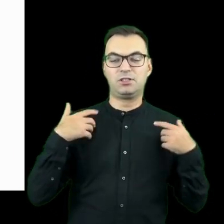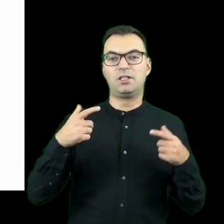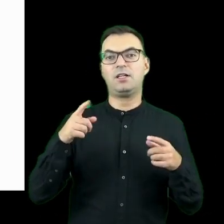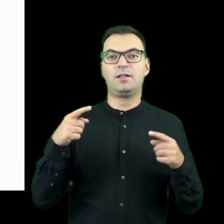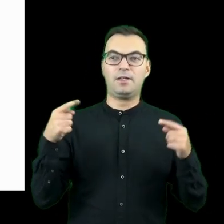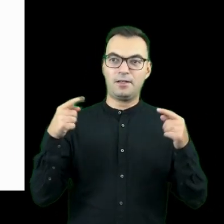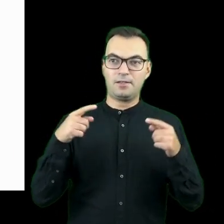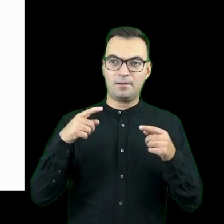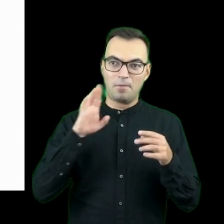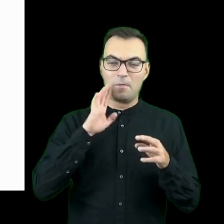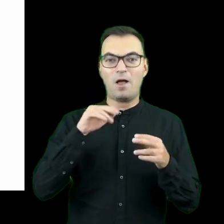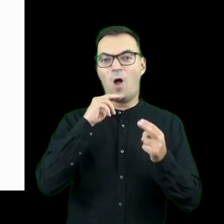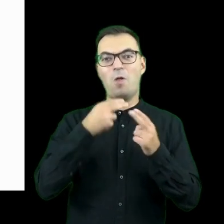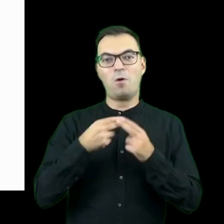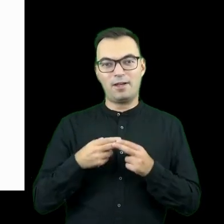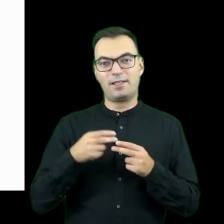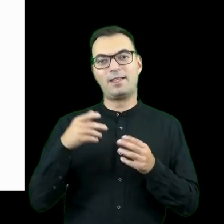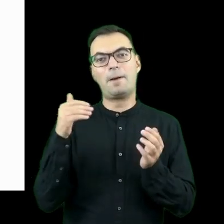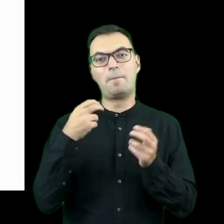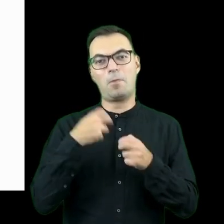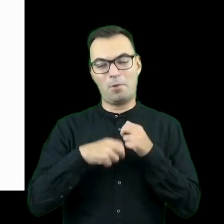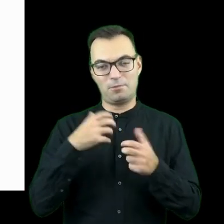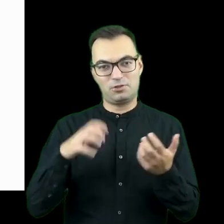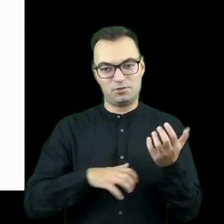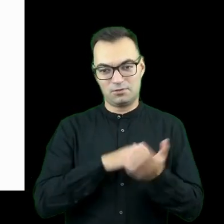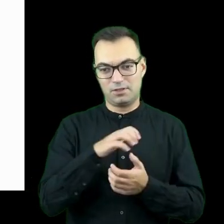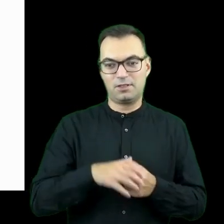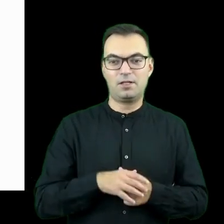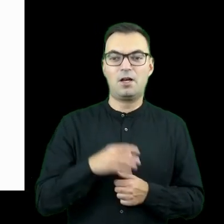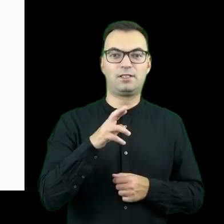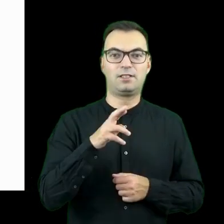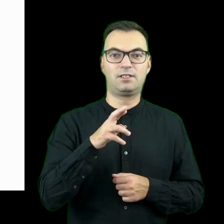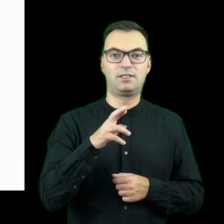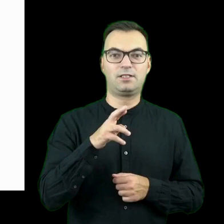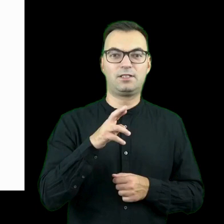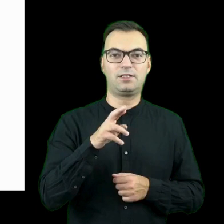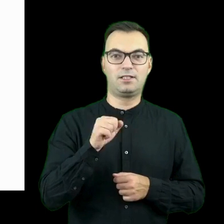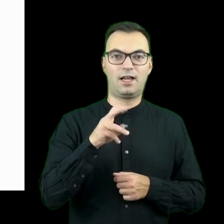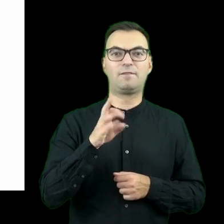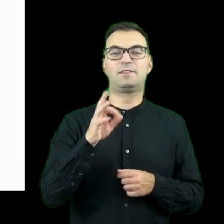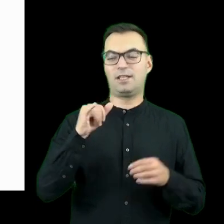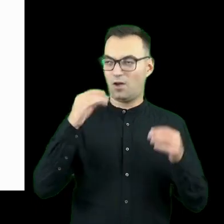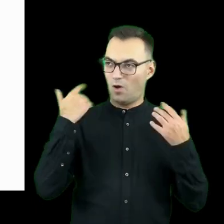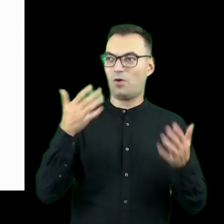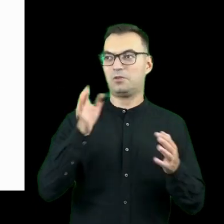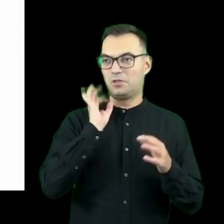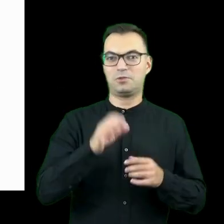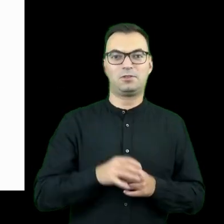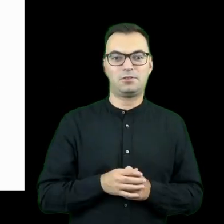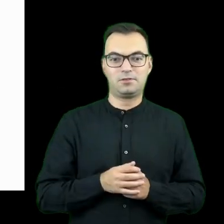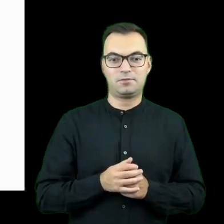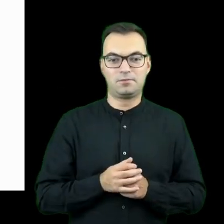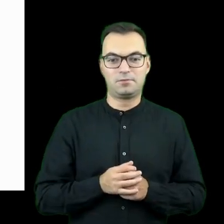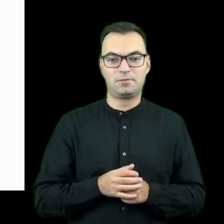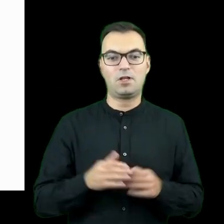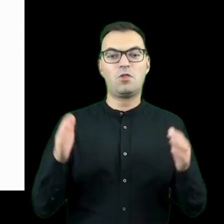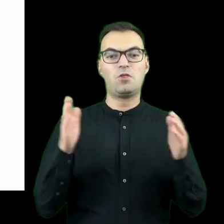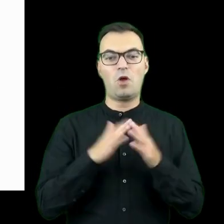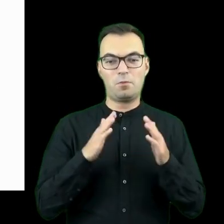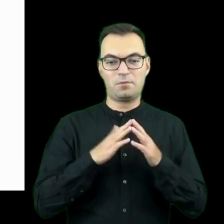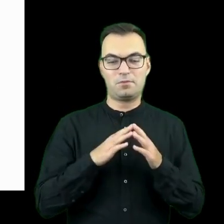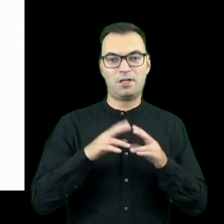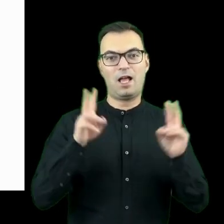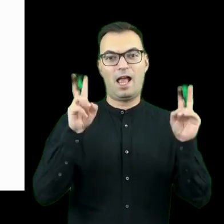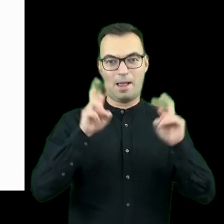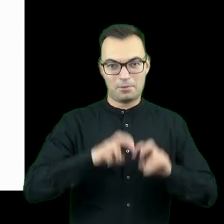odpowiadający na problemy tego współczesnego świata na Pomorzu Drawskim. My dobrze powiedziałem wcześniej, wyremontowali dom